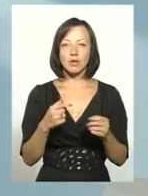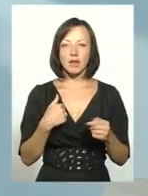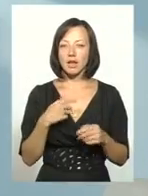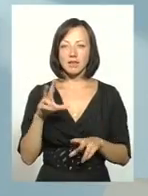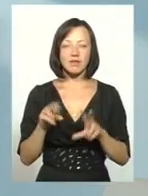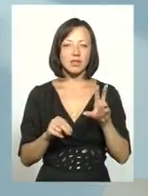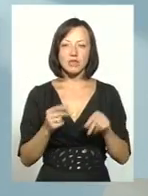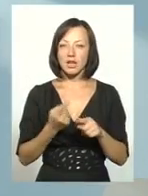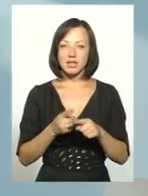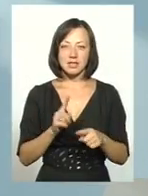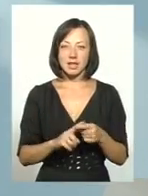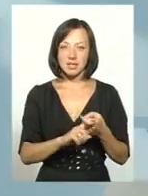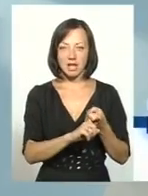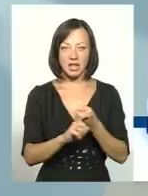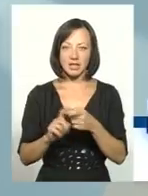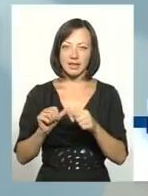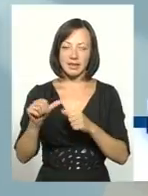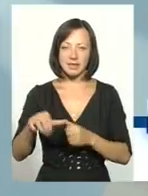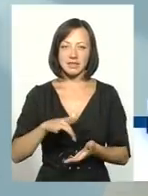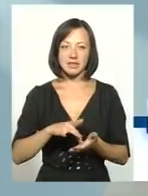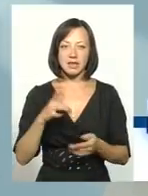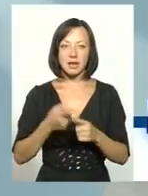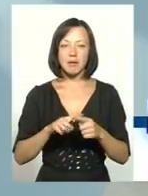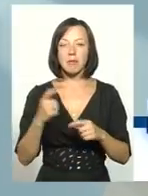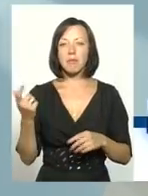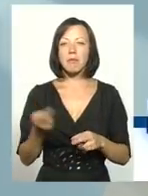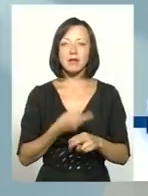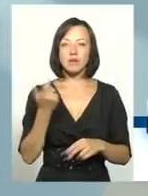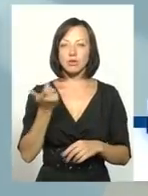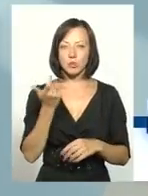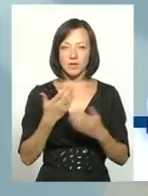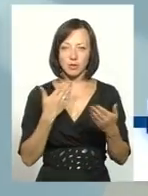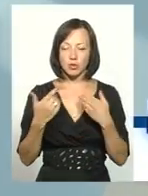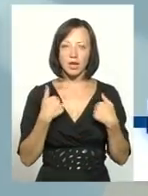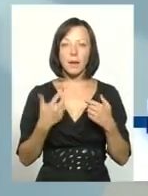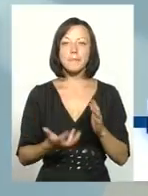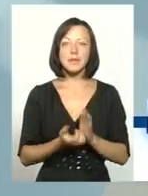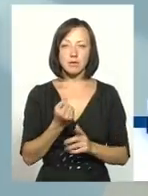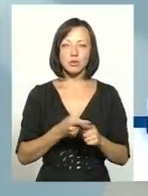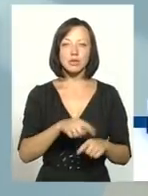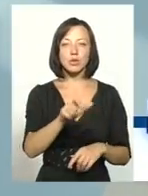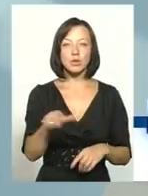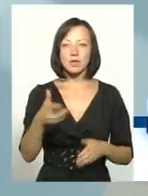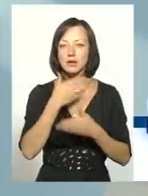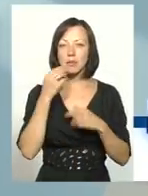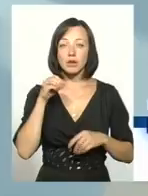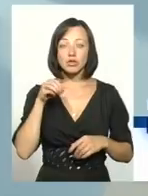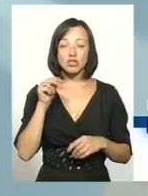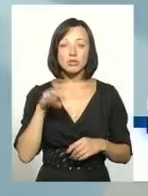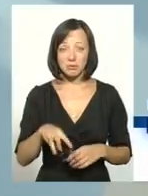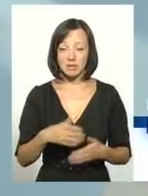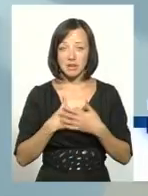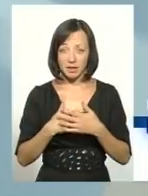це побічний ефект саме децентралізації. Це побічний ефект безгосподарського відношення. Я абсолютно підтримую цих людей, які не мають чим дихати.